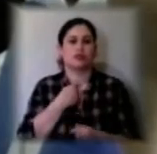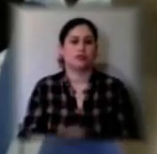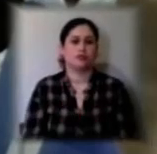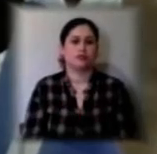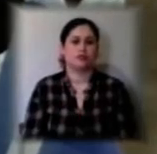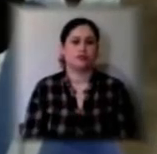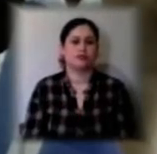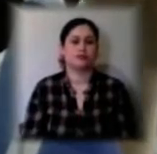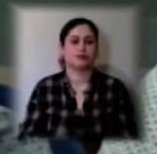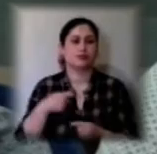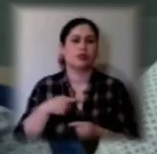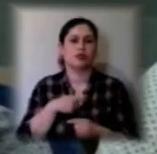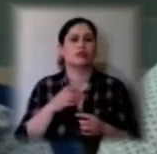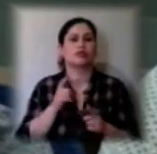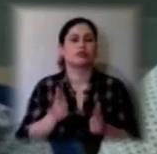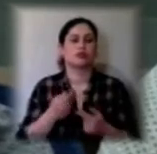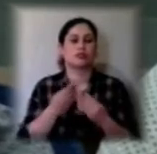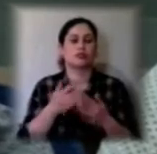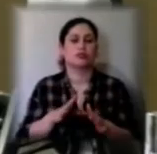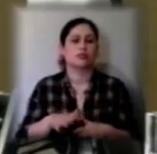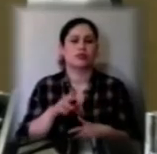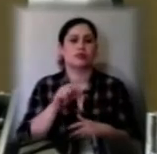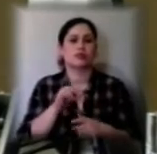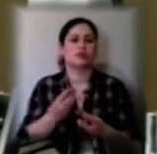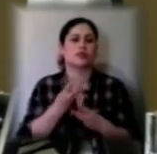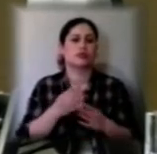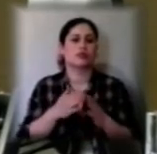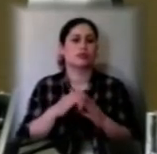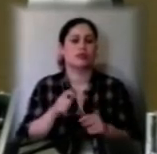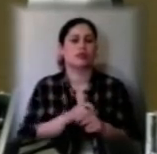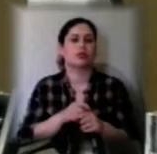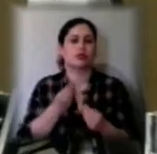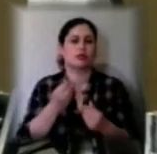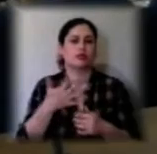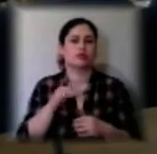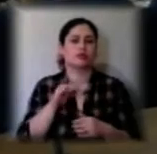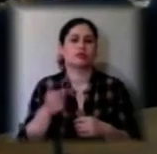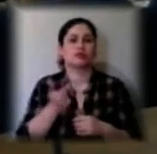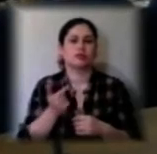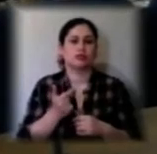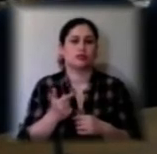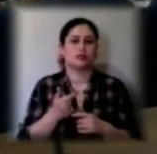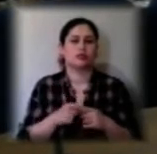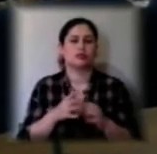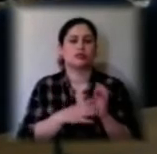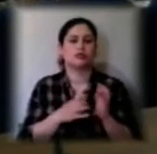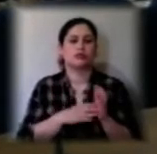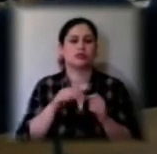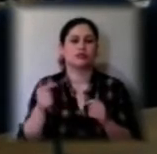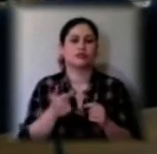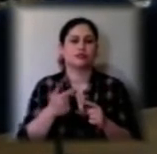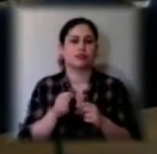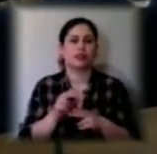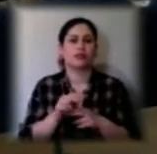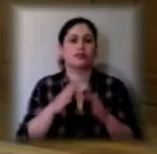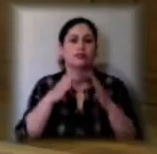Депутати погодились надати мешканцям згорілої квартири матеріальну допомогу у 50 тисяч гривень. 900 тисяч гривень на ремонт даху